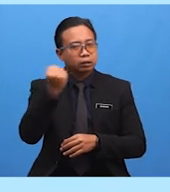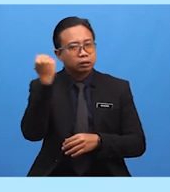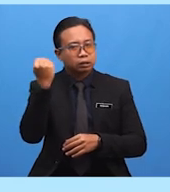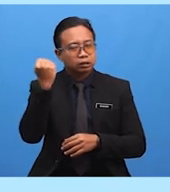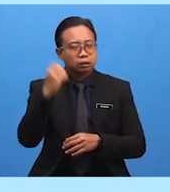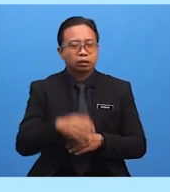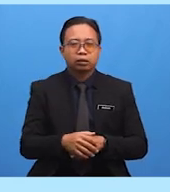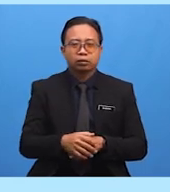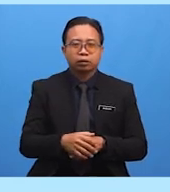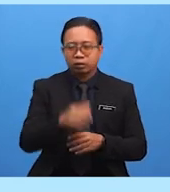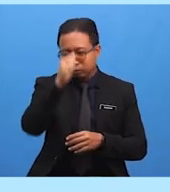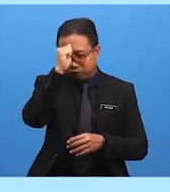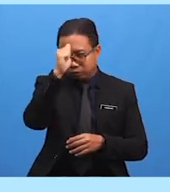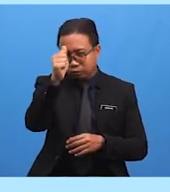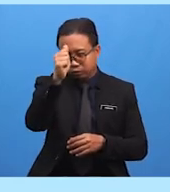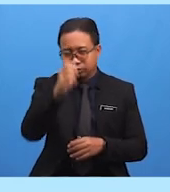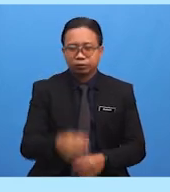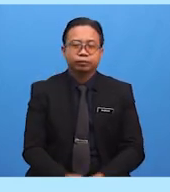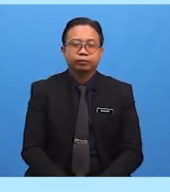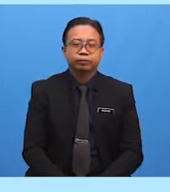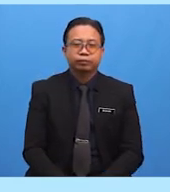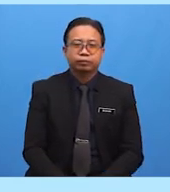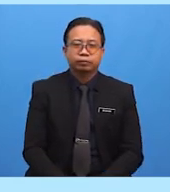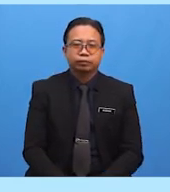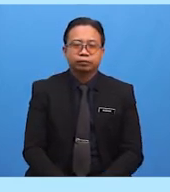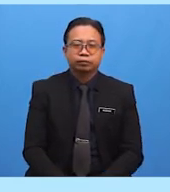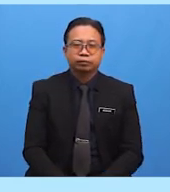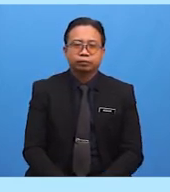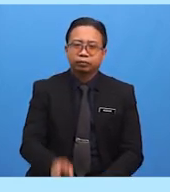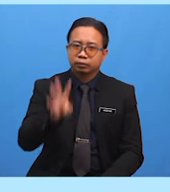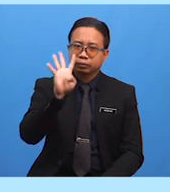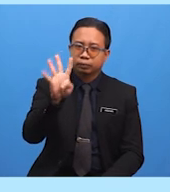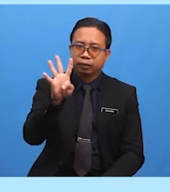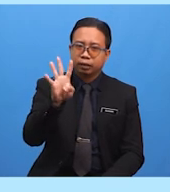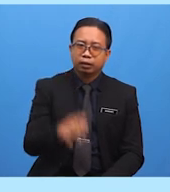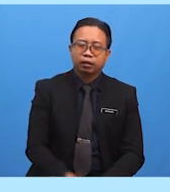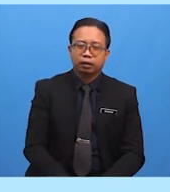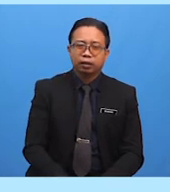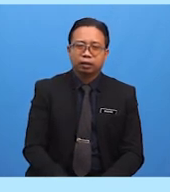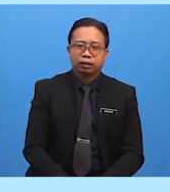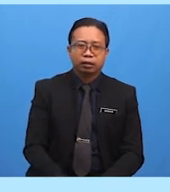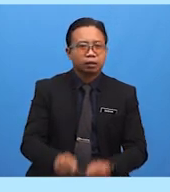Dan Sentiasa Memuliakan Allah Subhanahu Wa Ta'ala Keempat